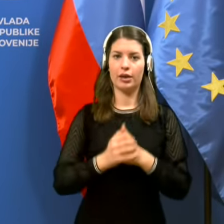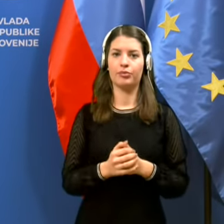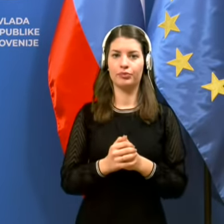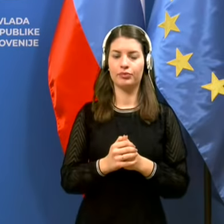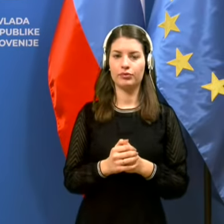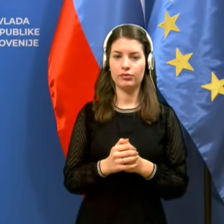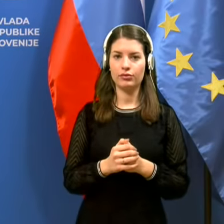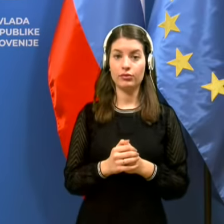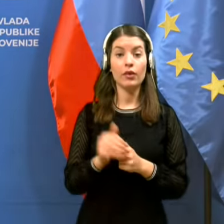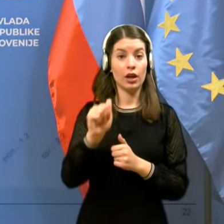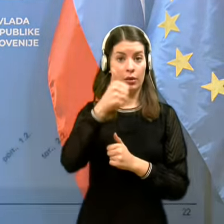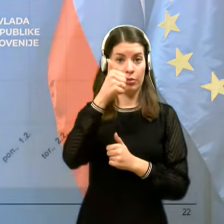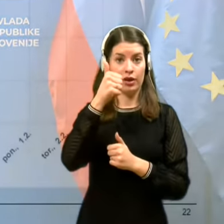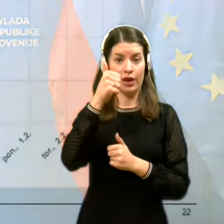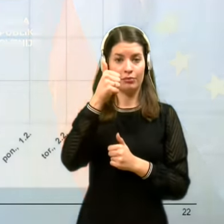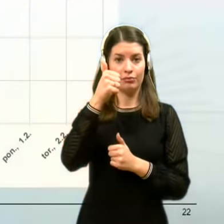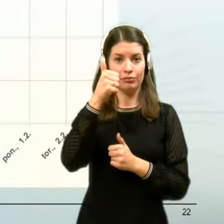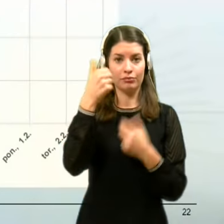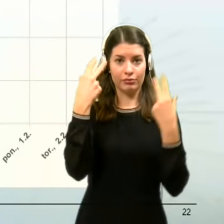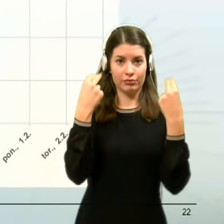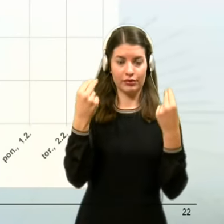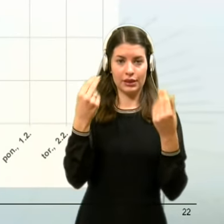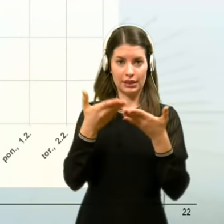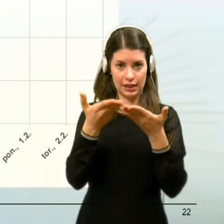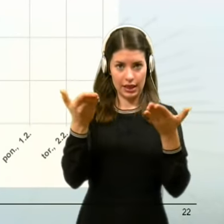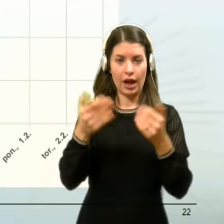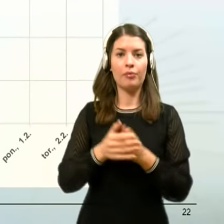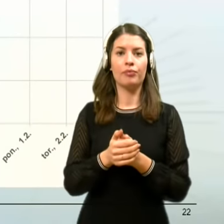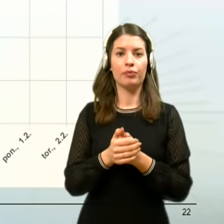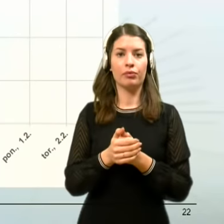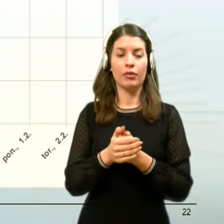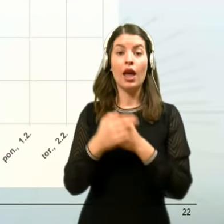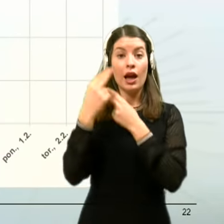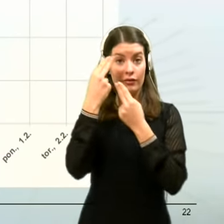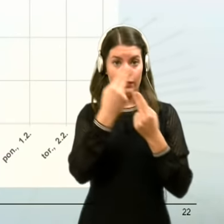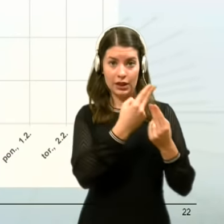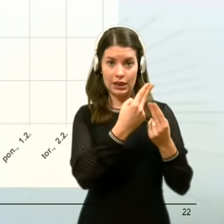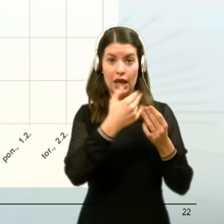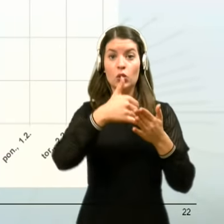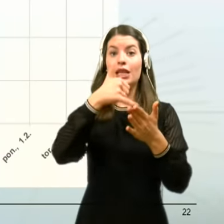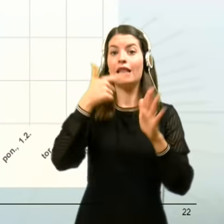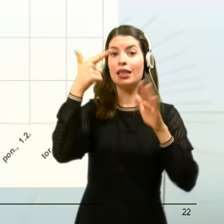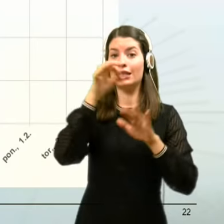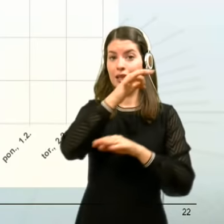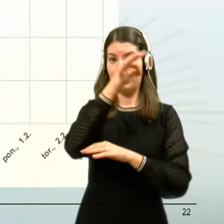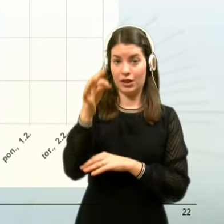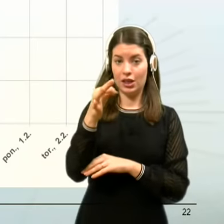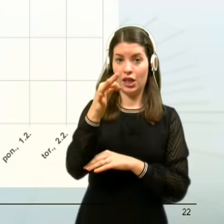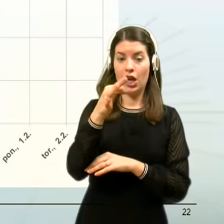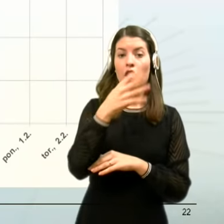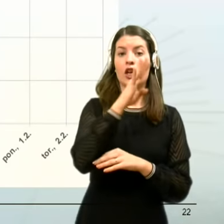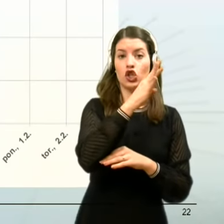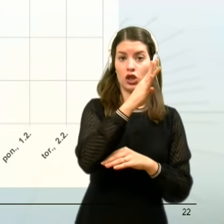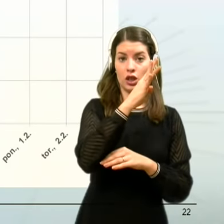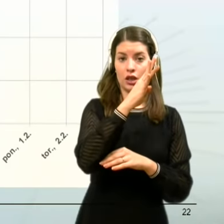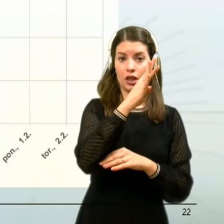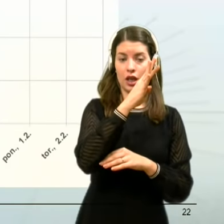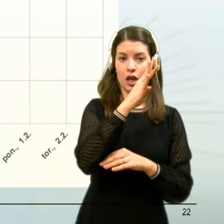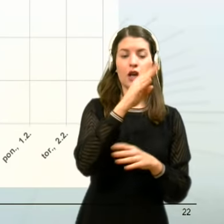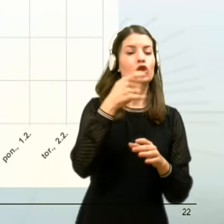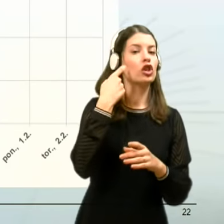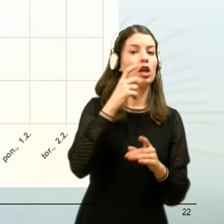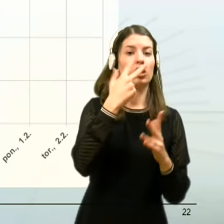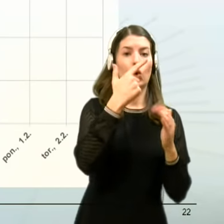grafikonu vidite, da smo v zadnjih sedmih dneh od četrtka 28. januarja do